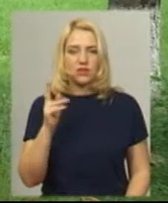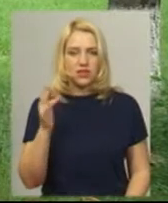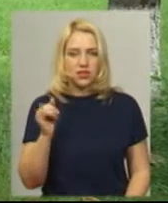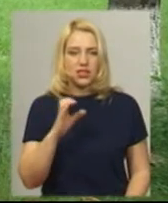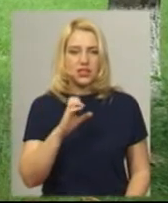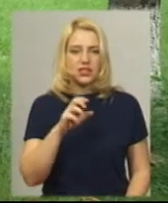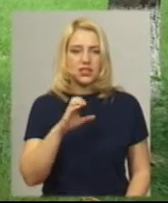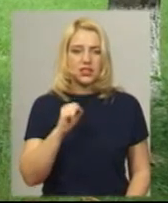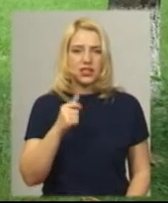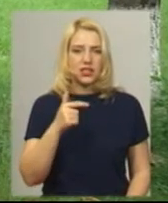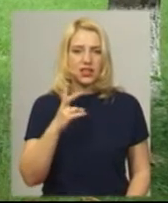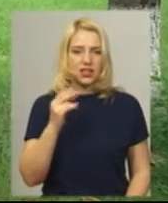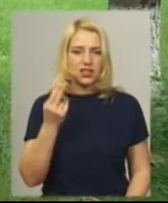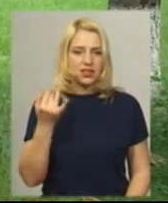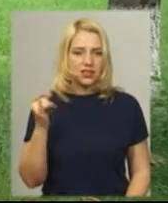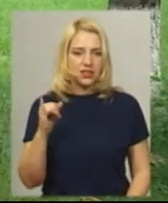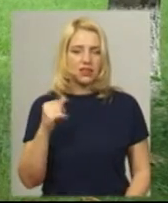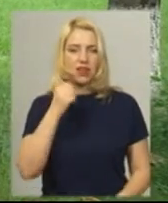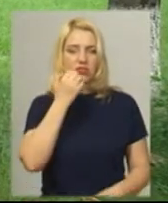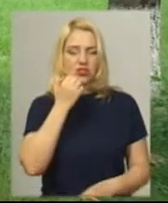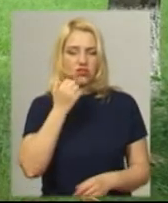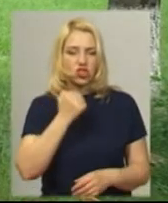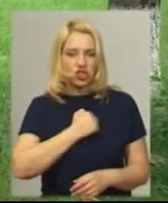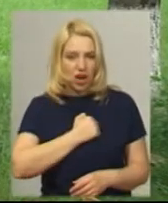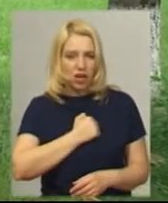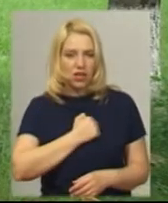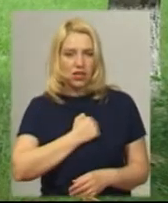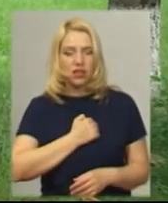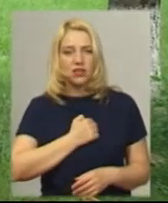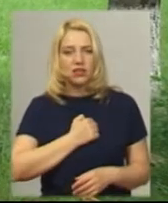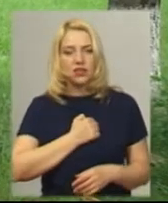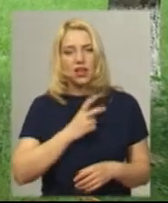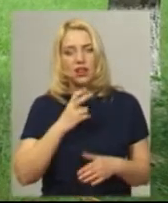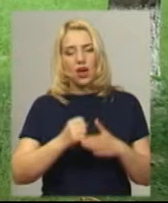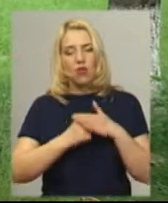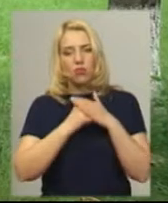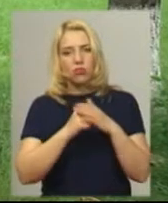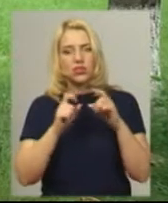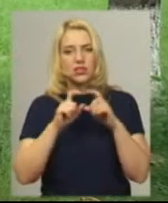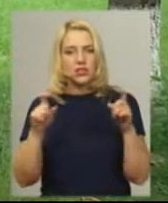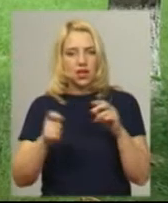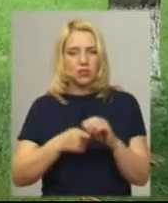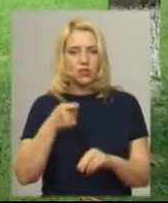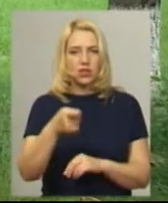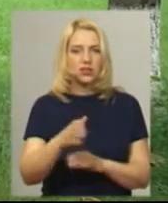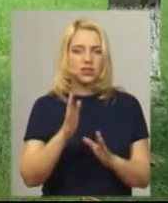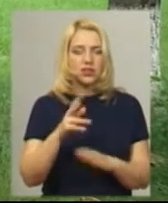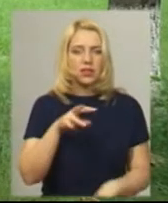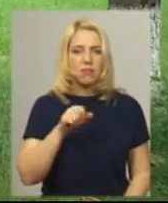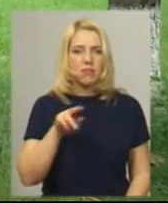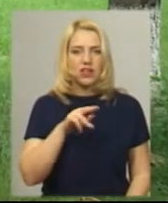Ставниць. На жаль, подав на опорний заклад тільки Меджибіський ліцей.